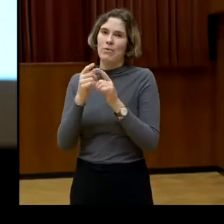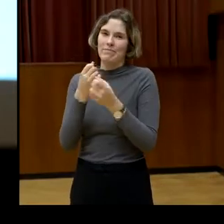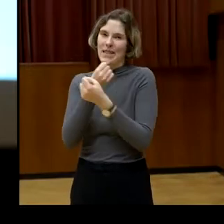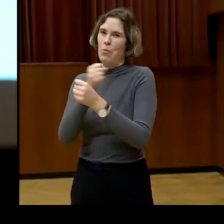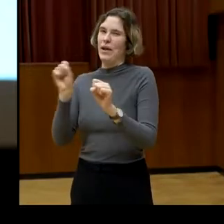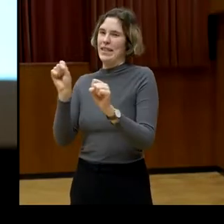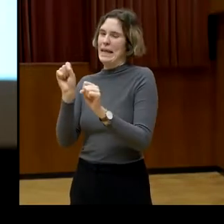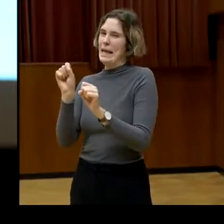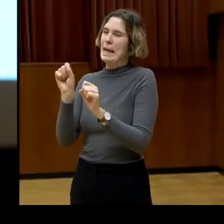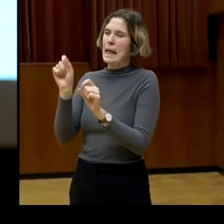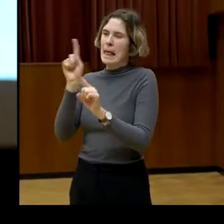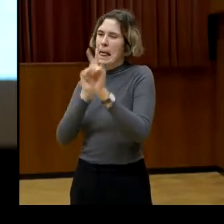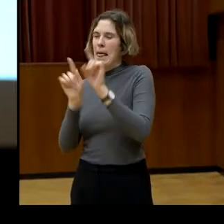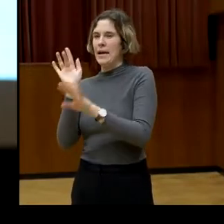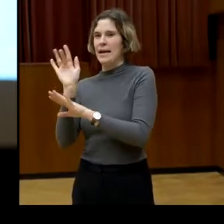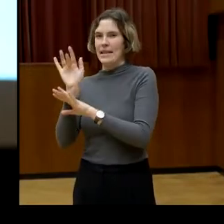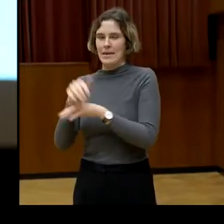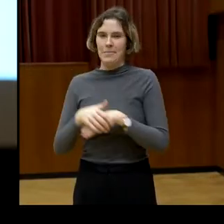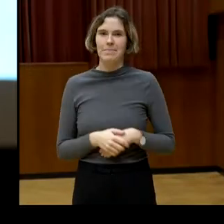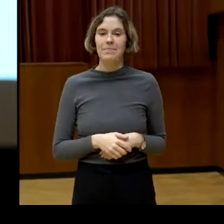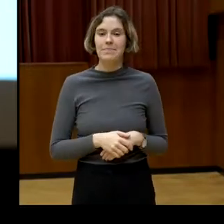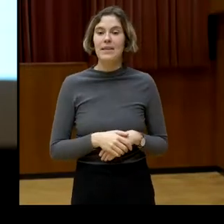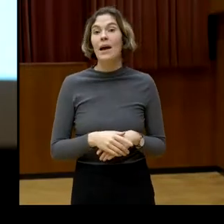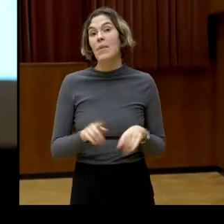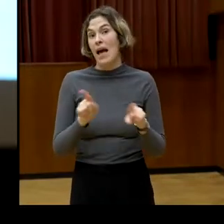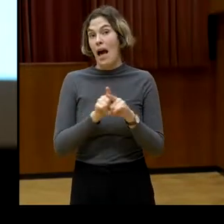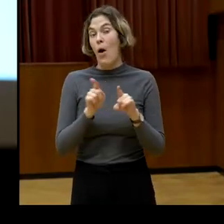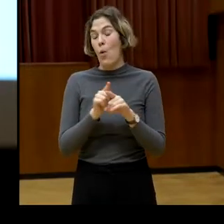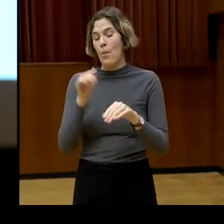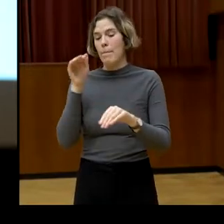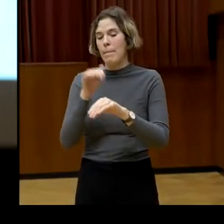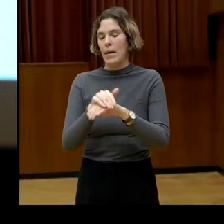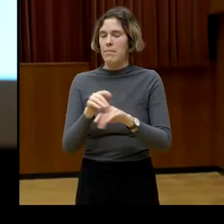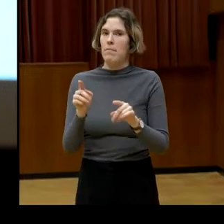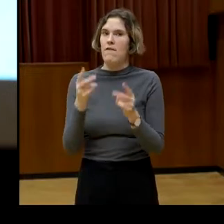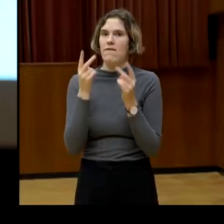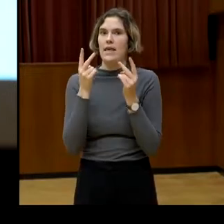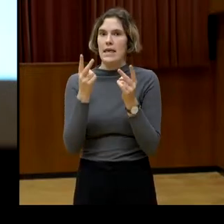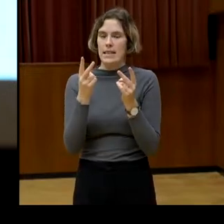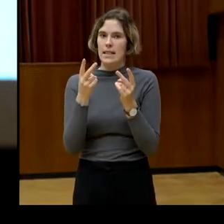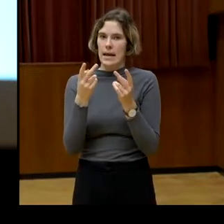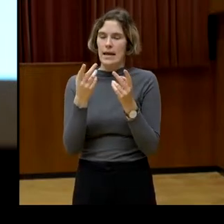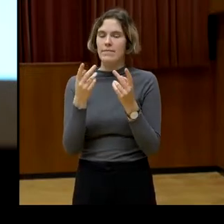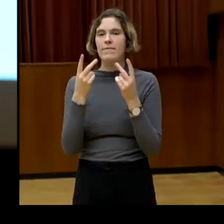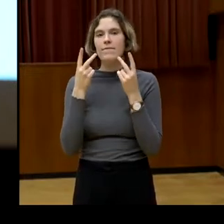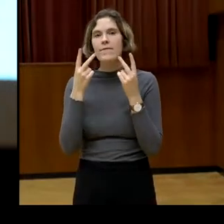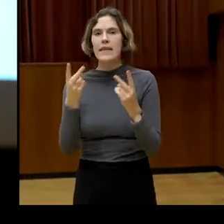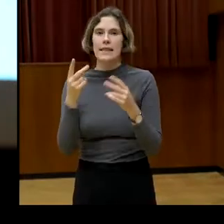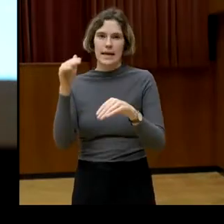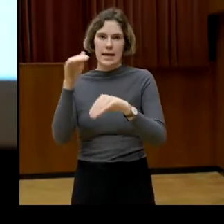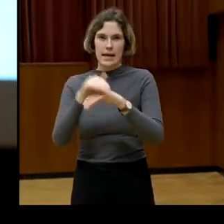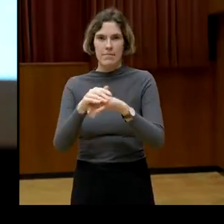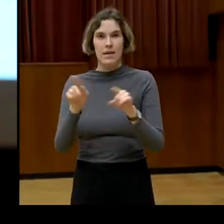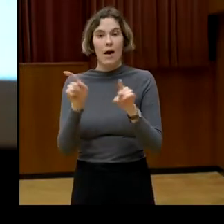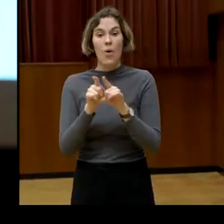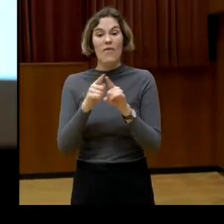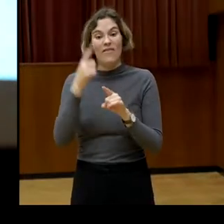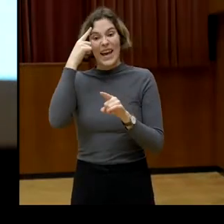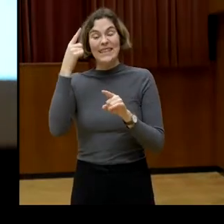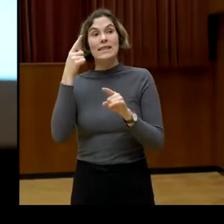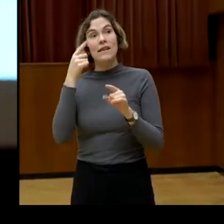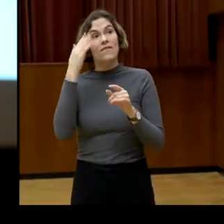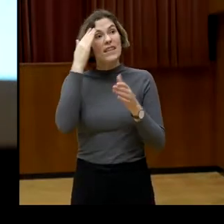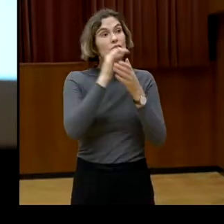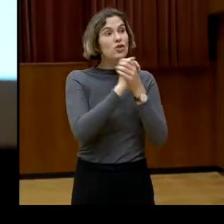Aber, und ich glaube, das ist auch ein ganz zentrales Ergebnis, Skepsis und Kritik der Wissenschaft und auch der Demokratie gegenüber ist kein